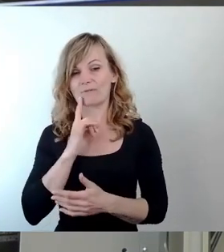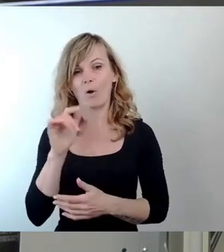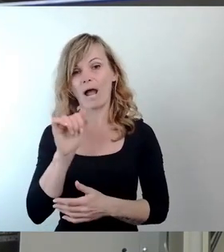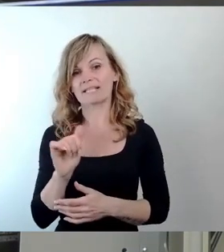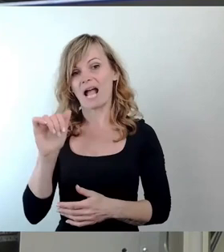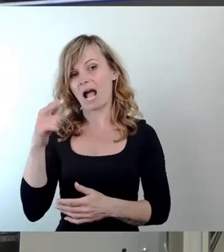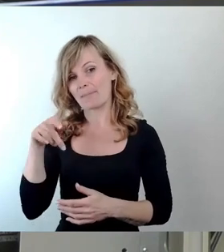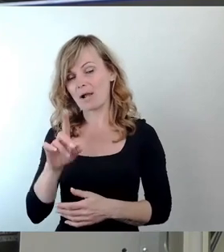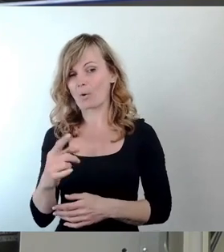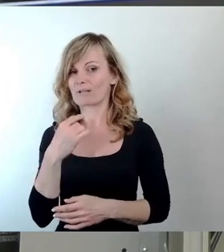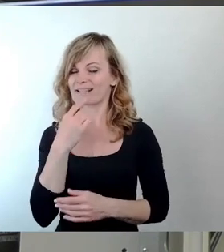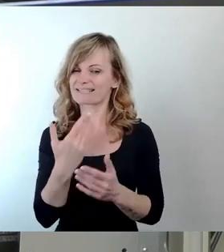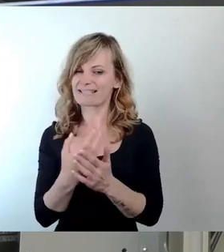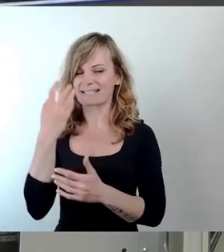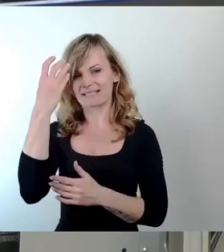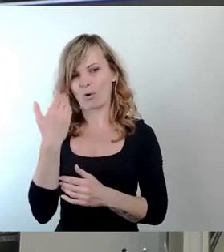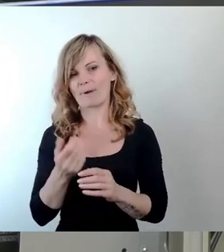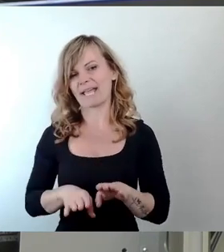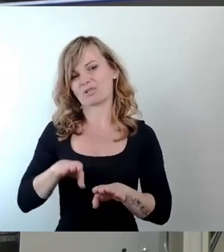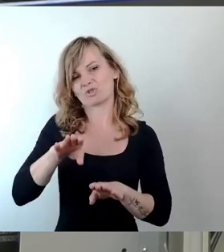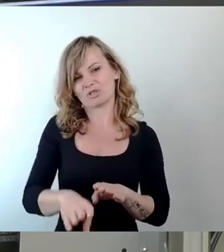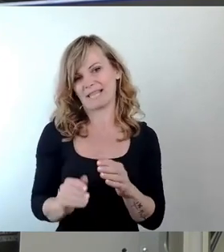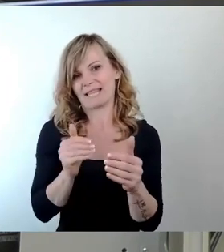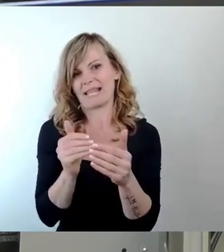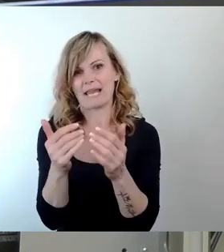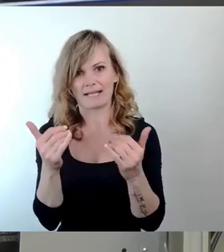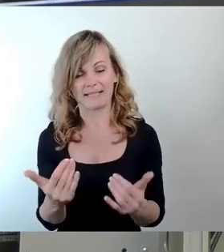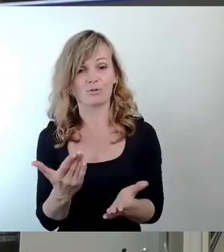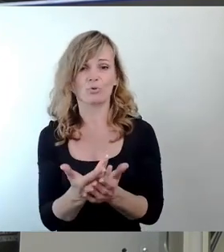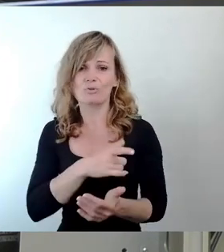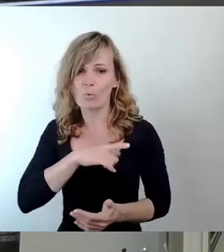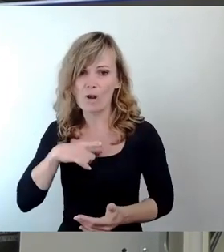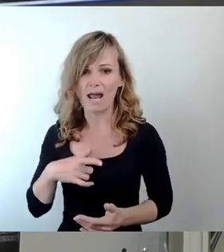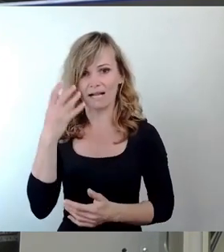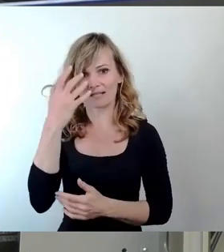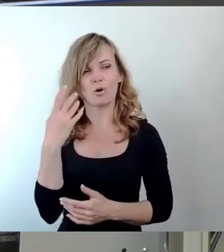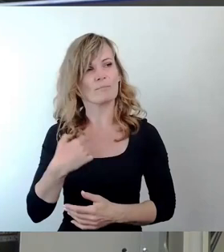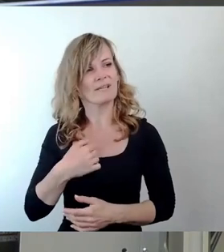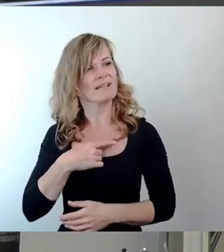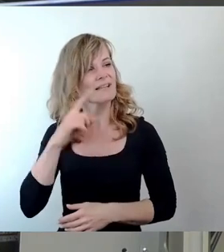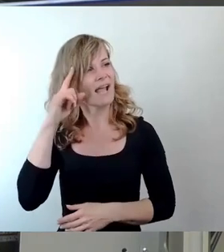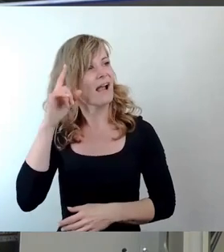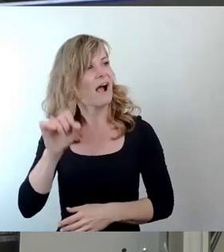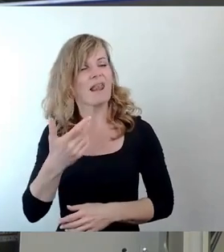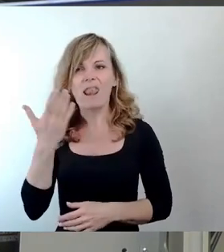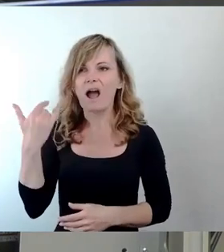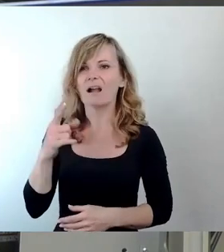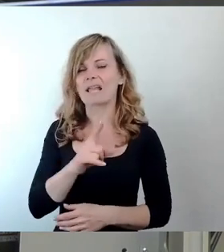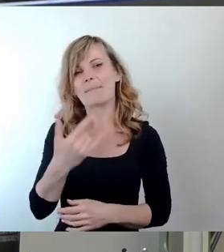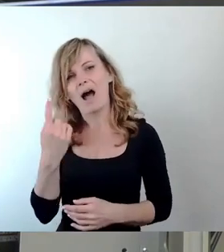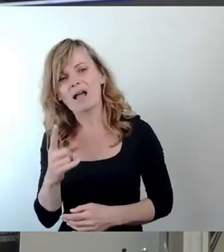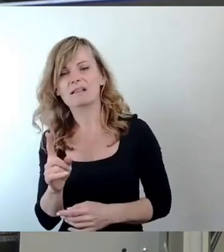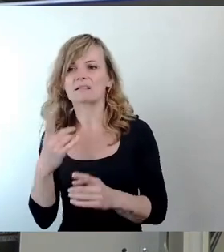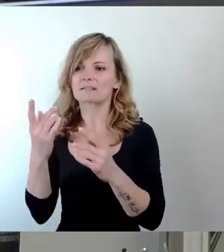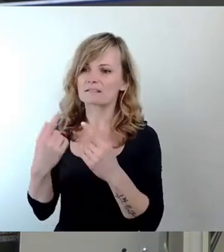einen Schritt näher kommen, den es schon so lange gibt, solange ich denken kann, immer muss der anderen Prioritäten weichen. Und